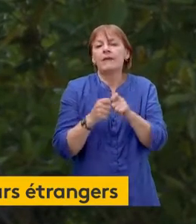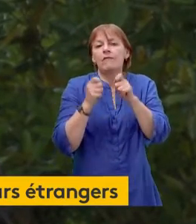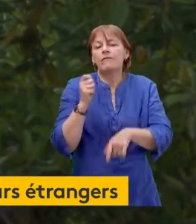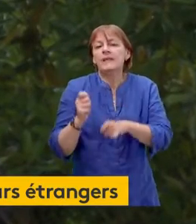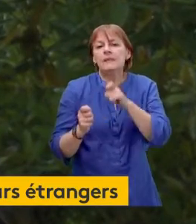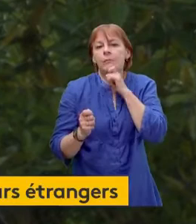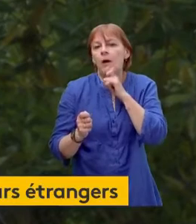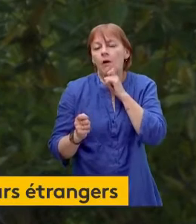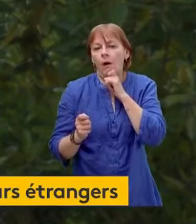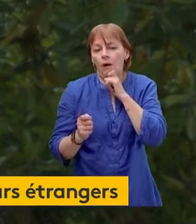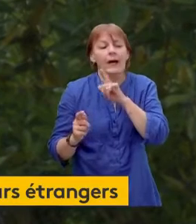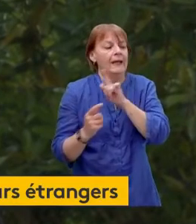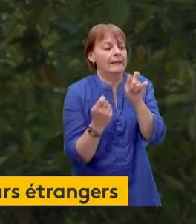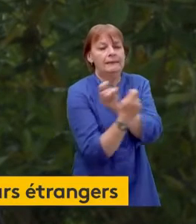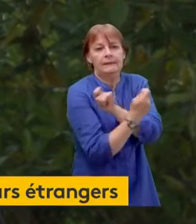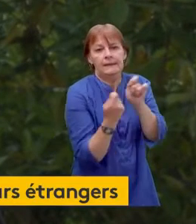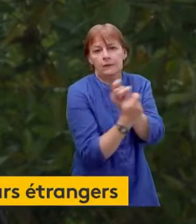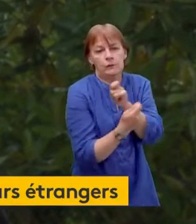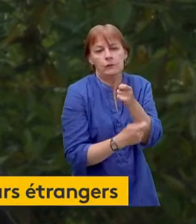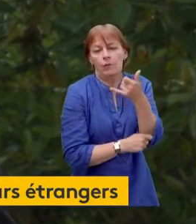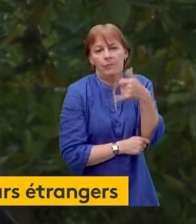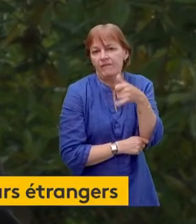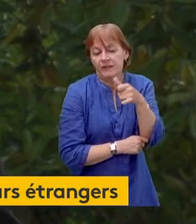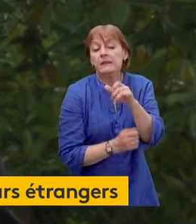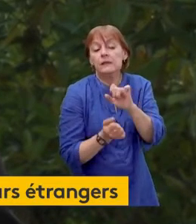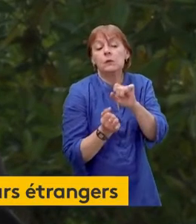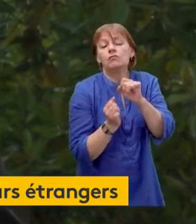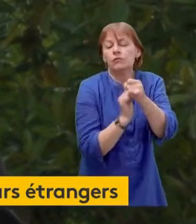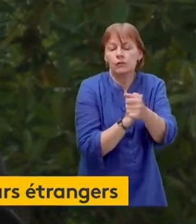sont toujours en cours et tout peut changer dans les prochains jours.'avoir regardé Merci